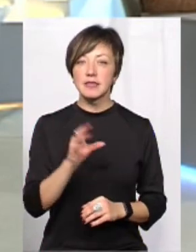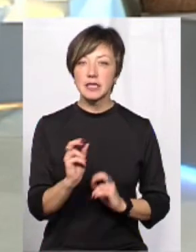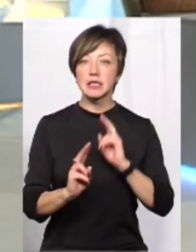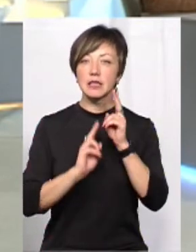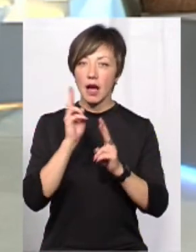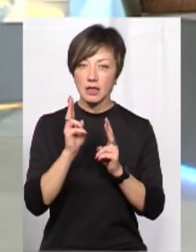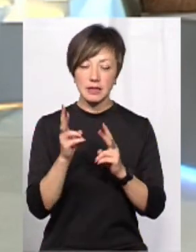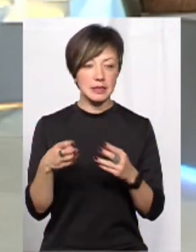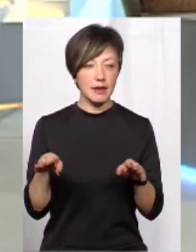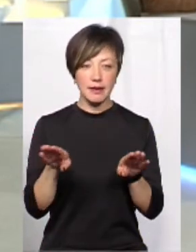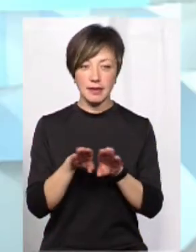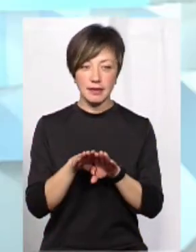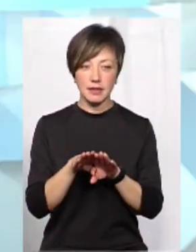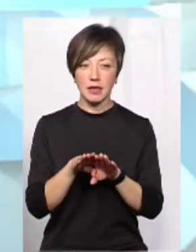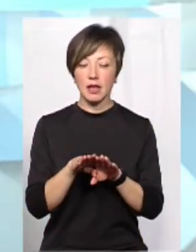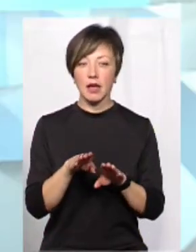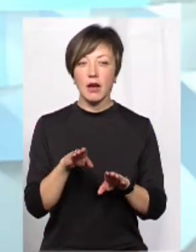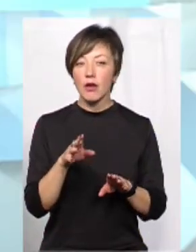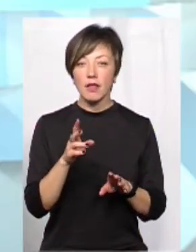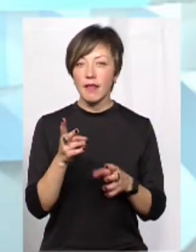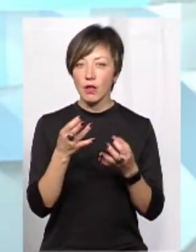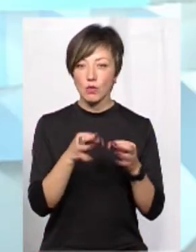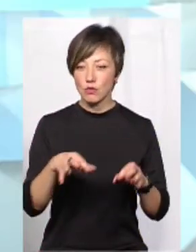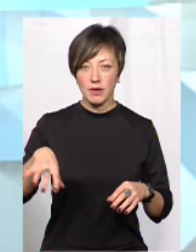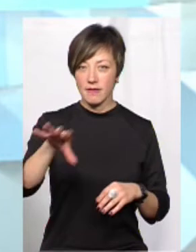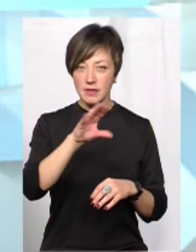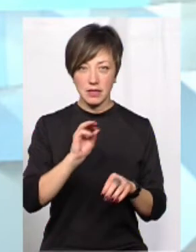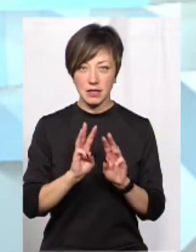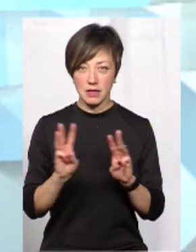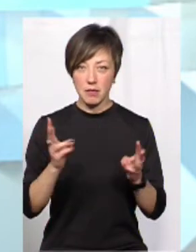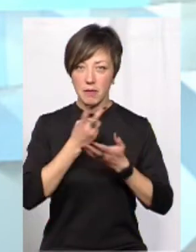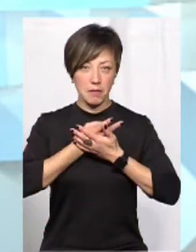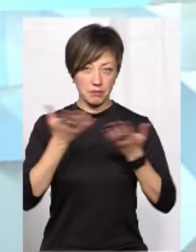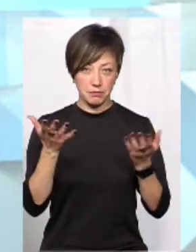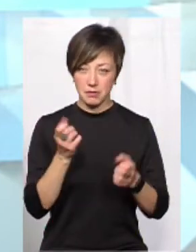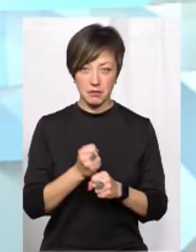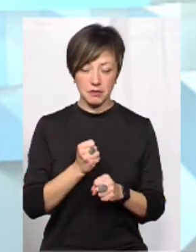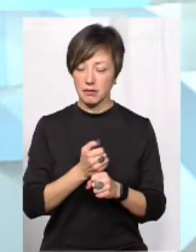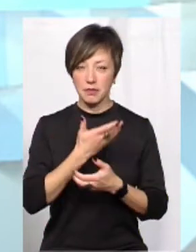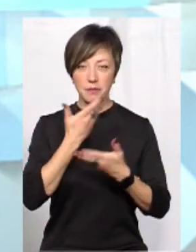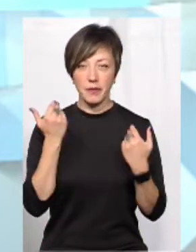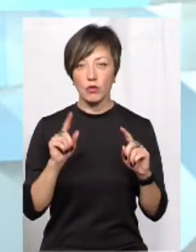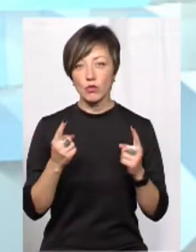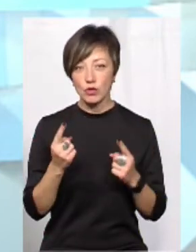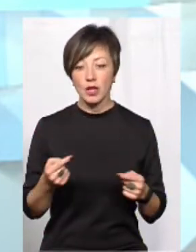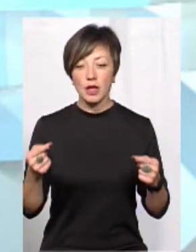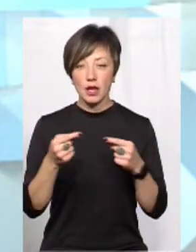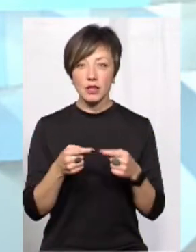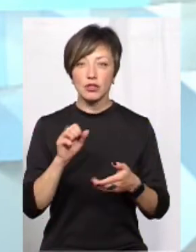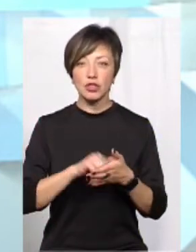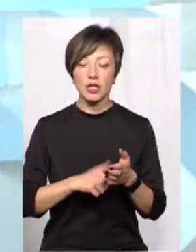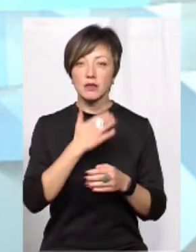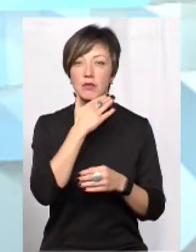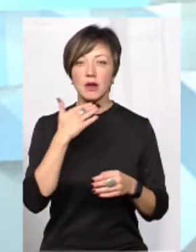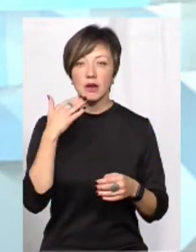скарги, вони закриті, тобто вони недоступні на сайті. Ми не робимо їх відкритими, тому що якраз через велику